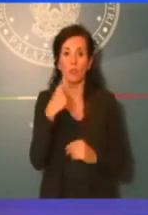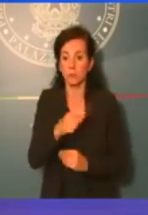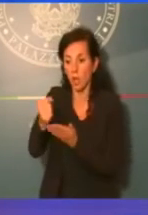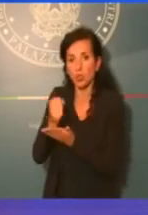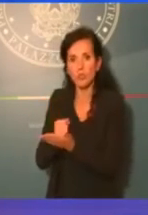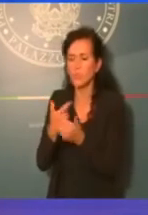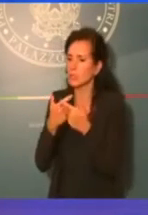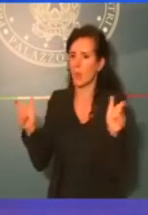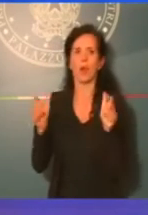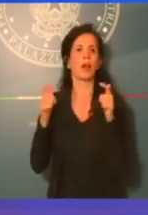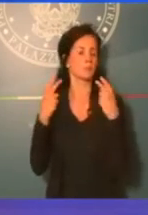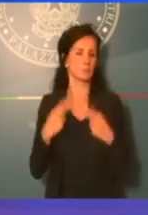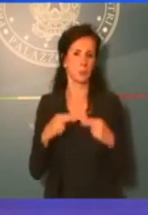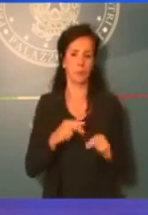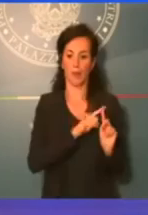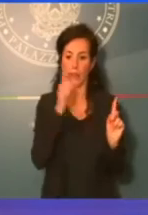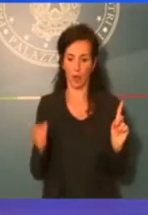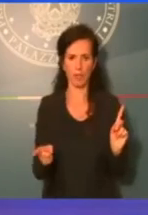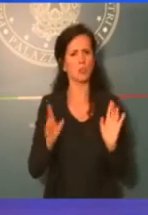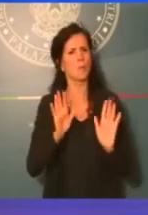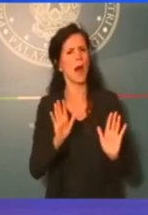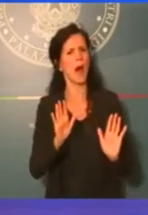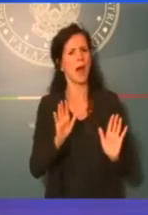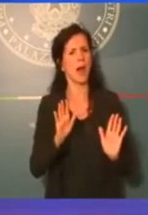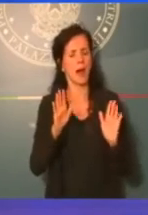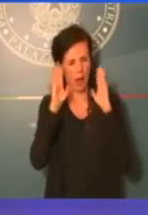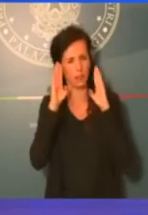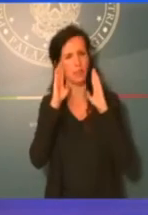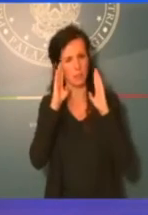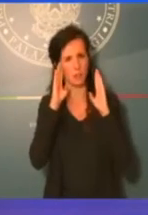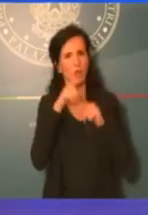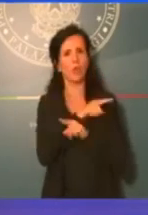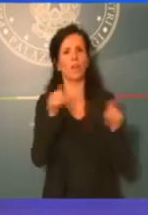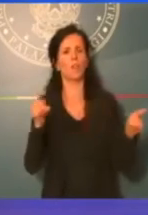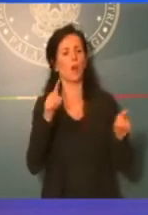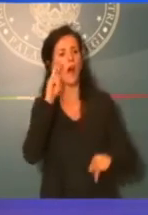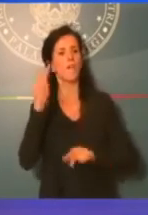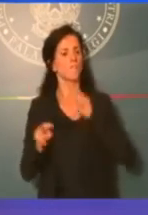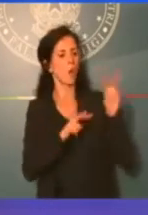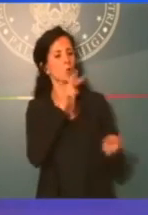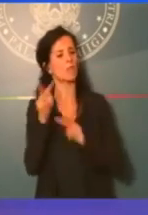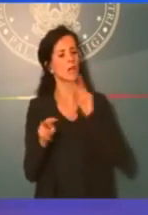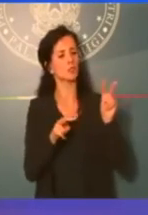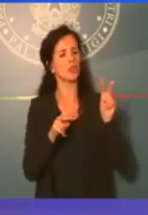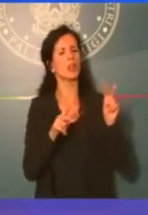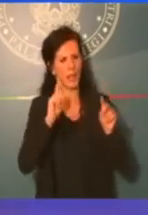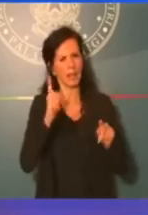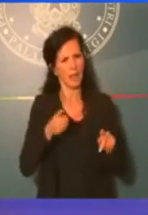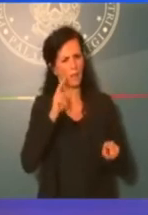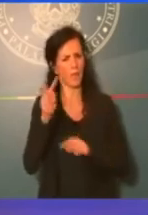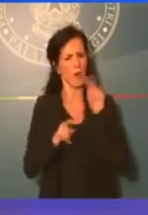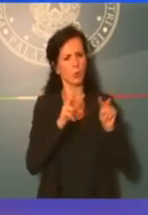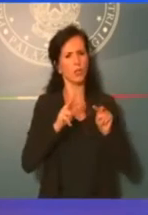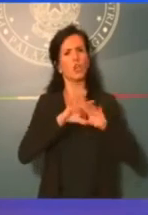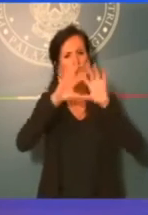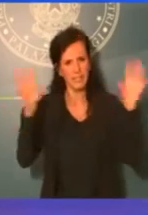Però attenzione, quando fate queste valutazioni fatele tutte insieme. Abbiamo